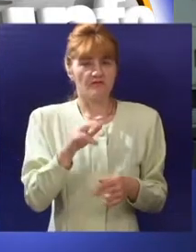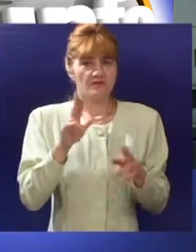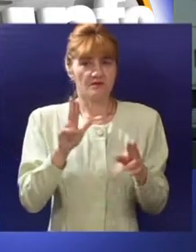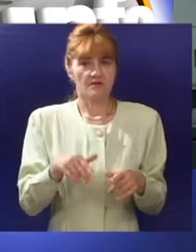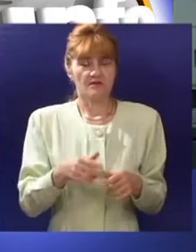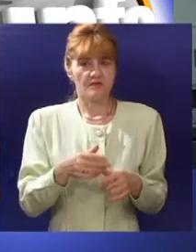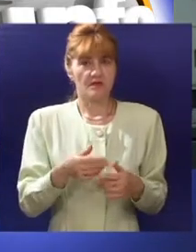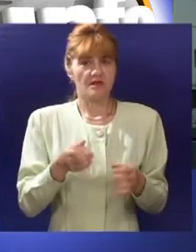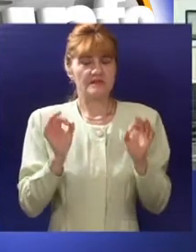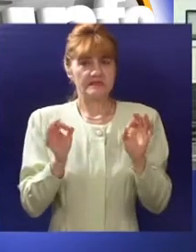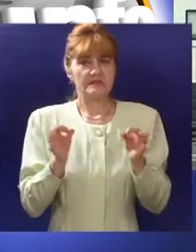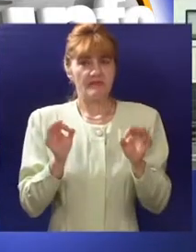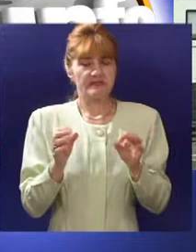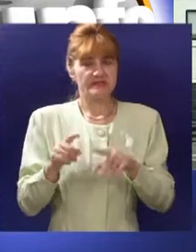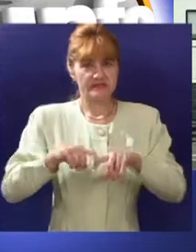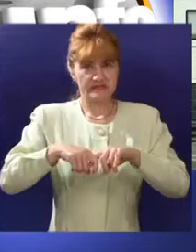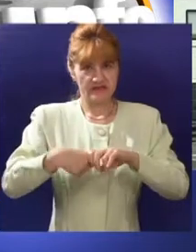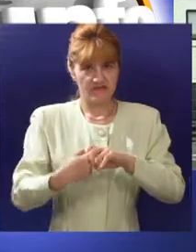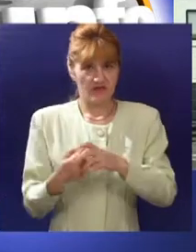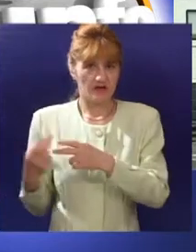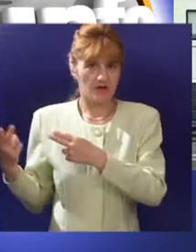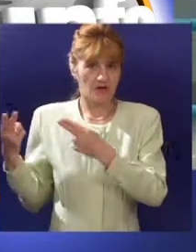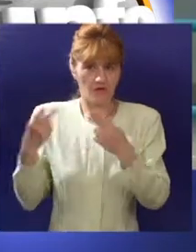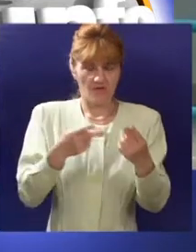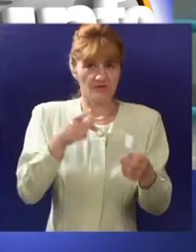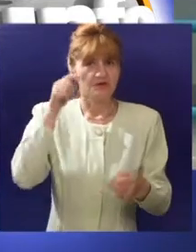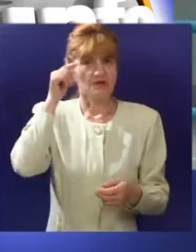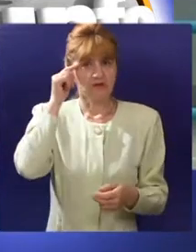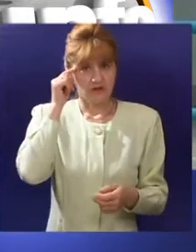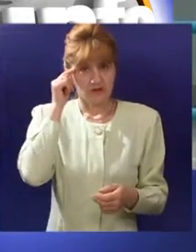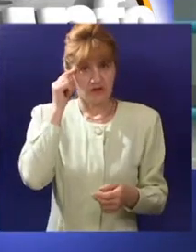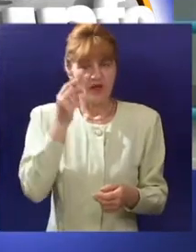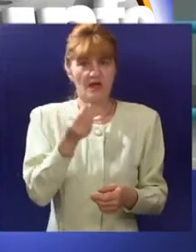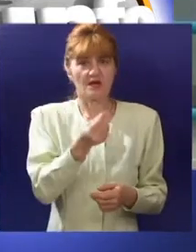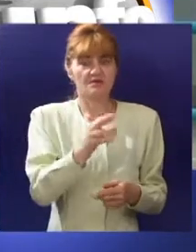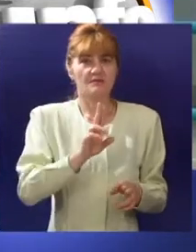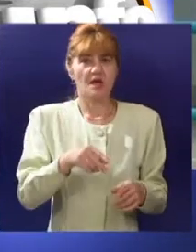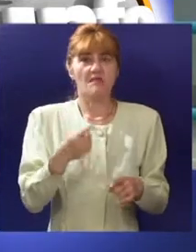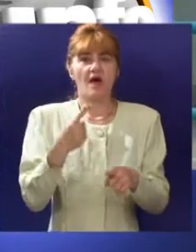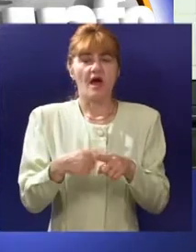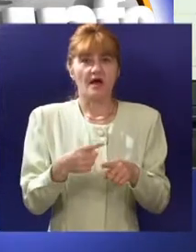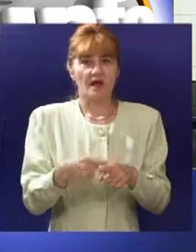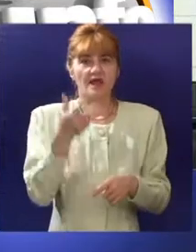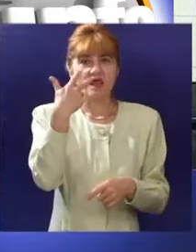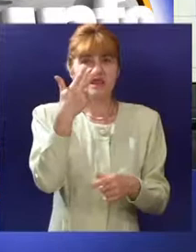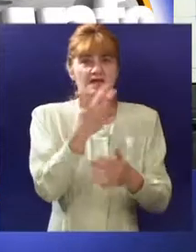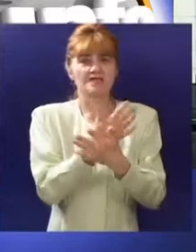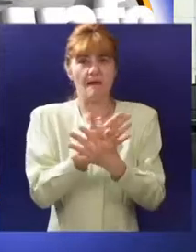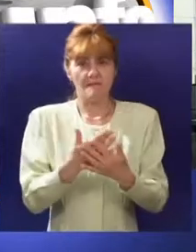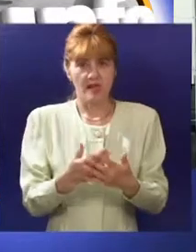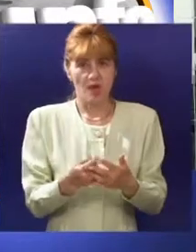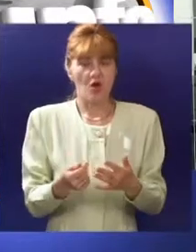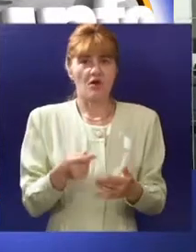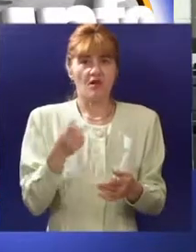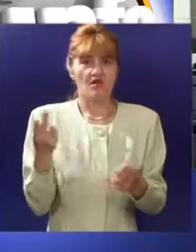robe. Specijalna oprema je uvežana iz Kine. Srbije je uzela kredit u vrednosti od 30 miliona evra